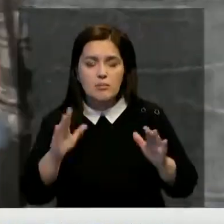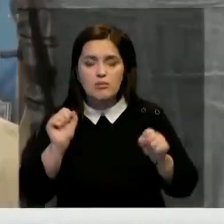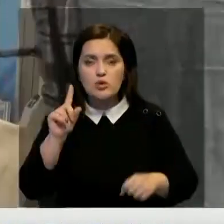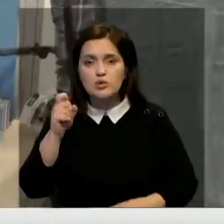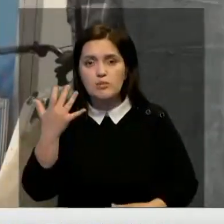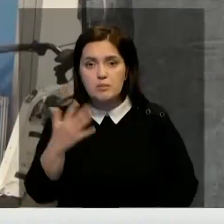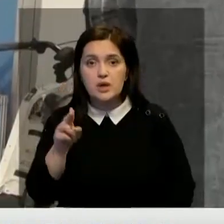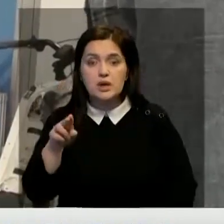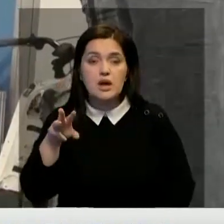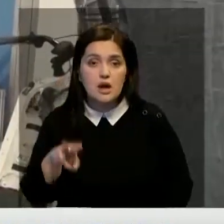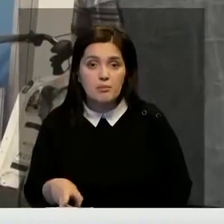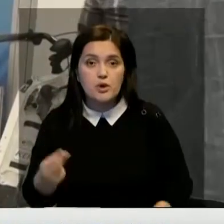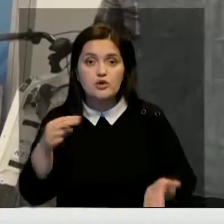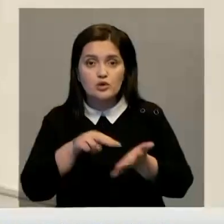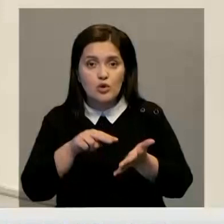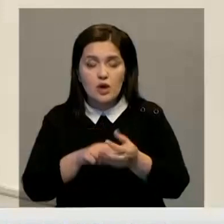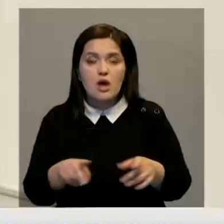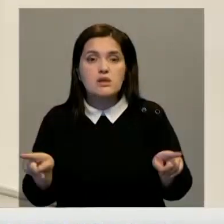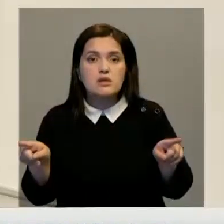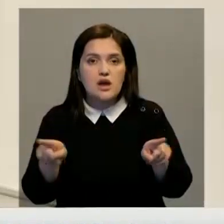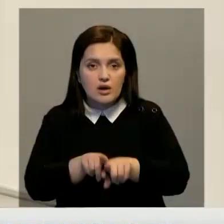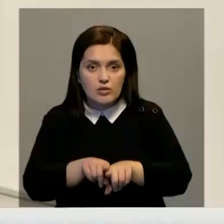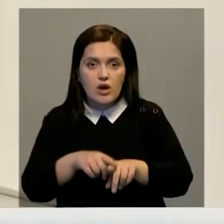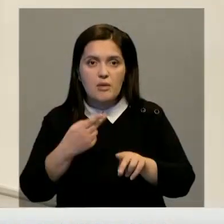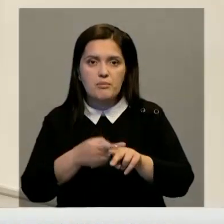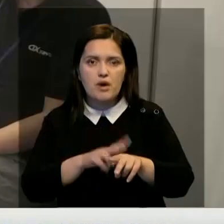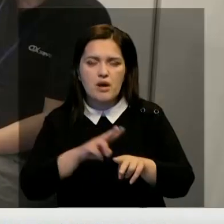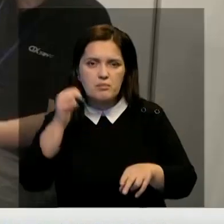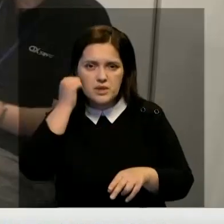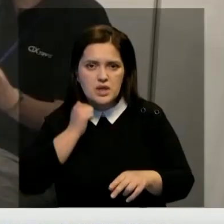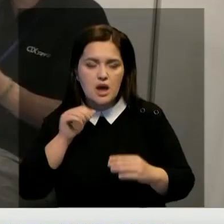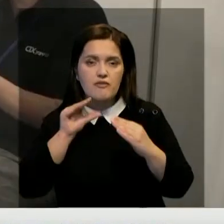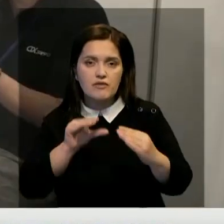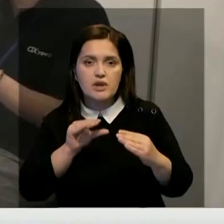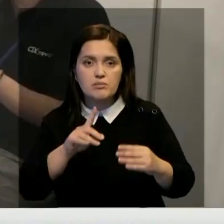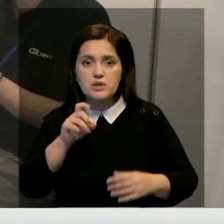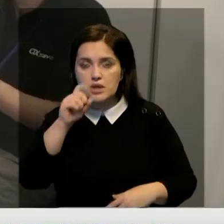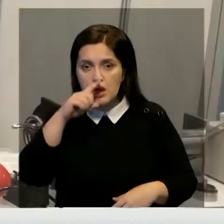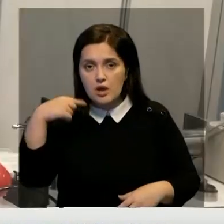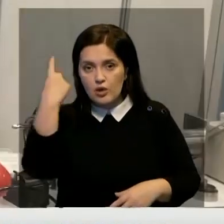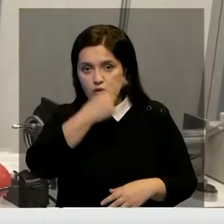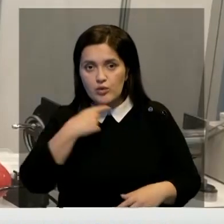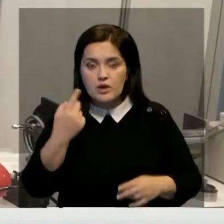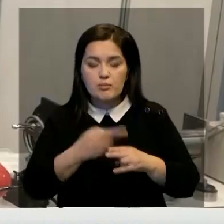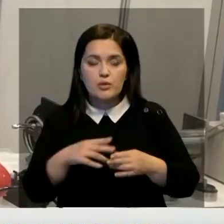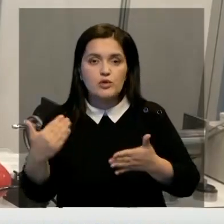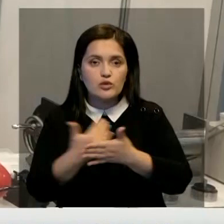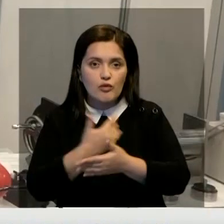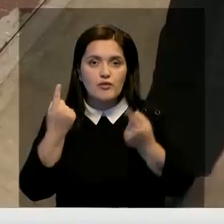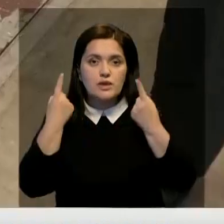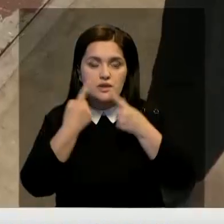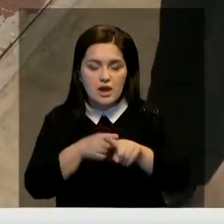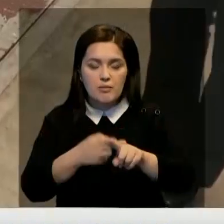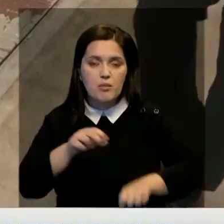150 км. Стоит такой двухколесный транспорт, как поддержанный автомобиль. Хотя за год, благодаря внедрению новых технологий,